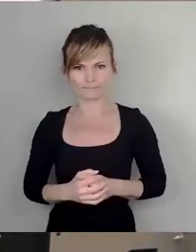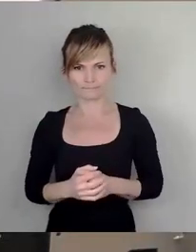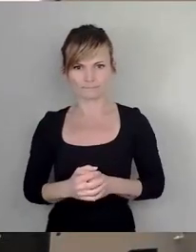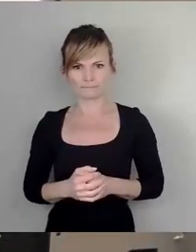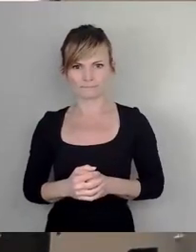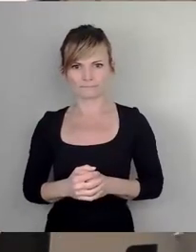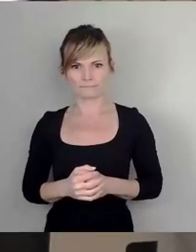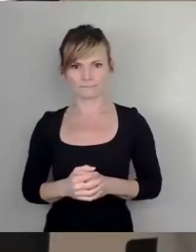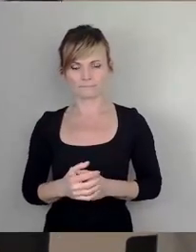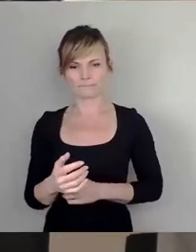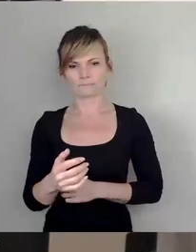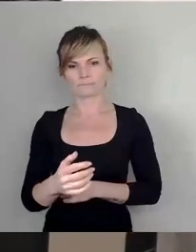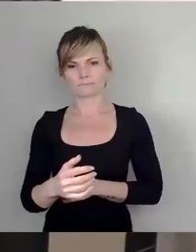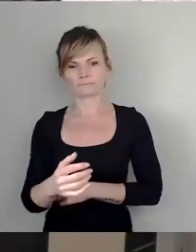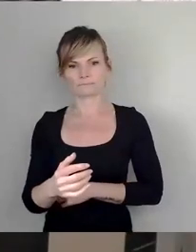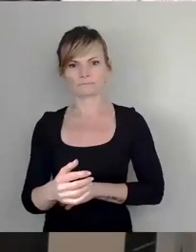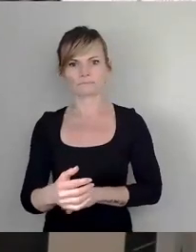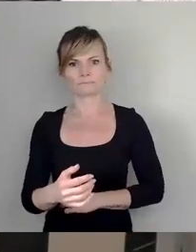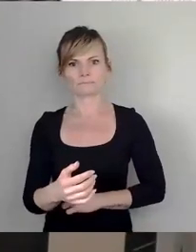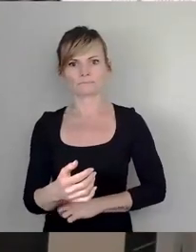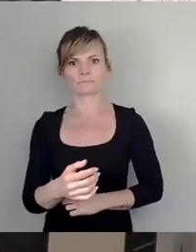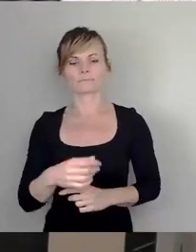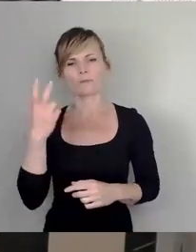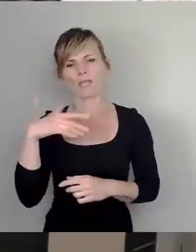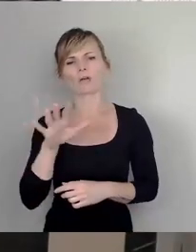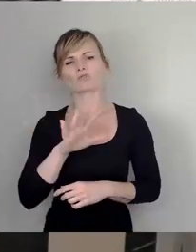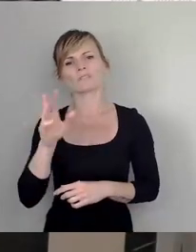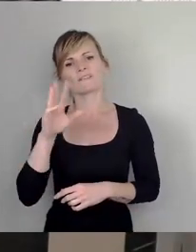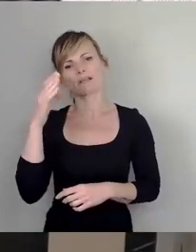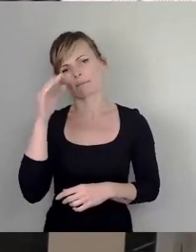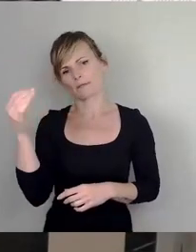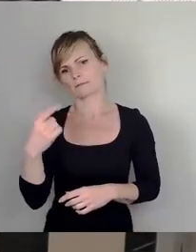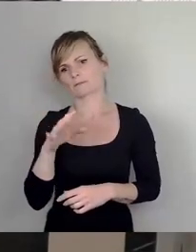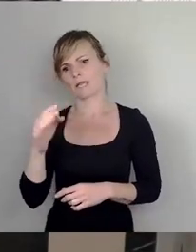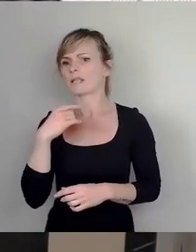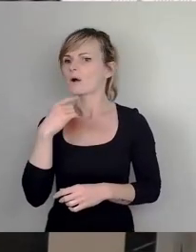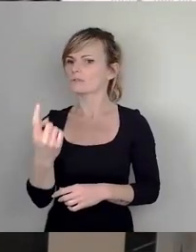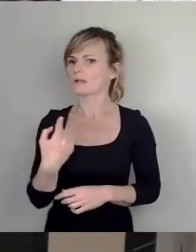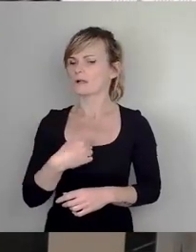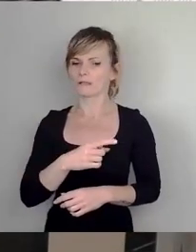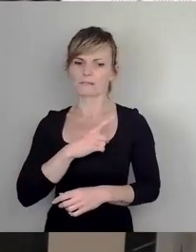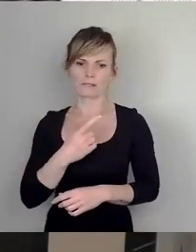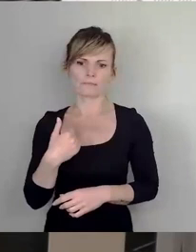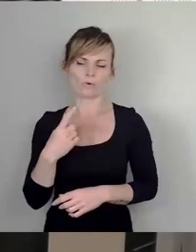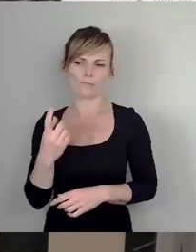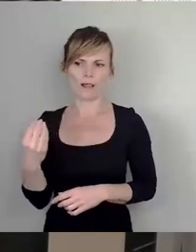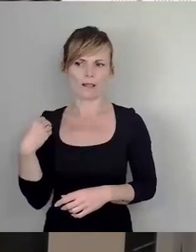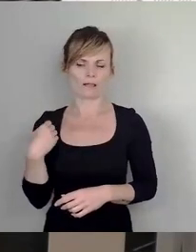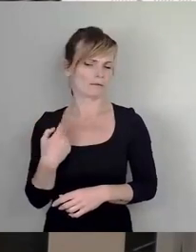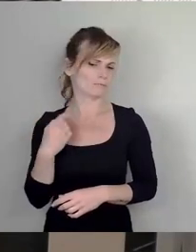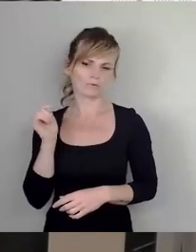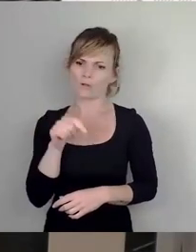Herr Schulte-Wissemann, Ihre Aussagen haben mich doch noch mal dazu gebracht, etwas zu sagen. Es war so ein bisschen diese